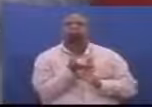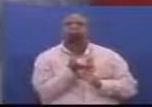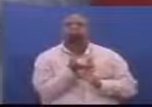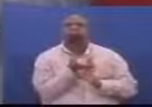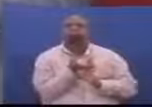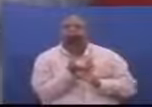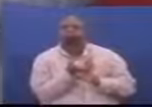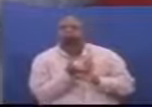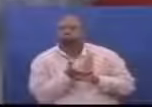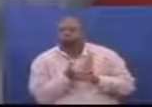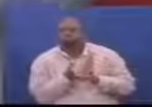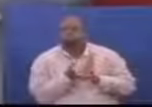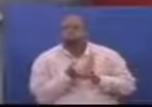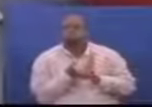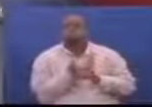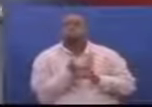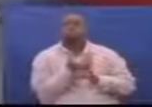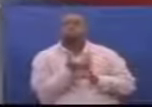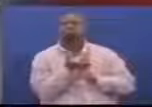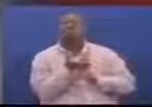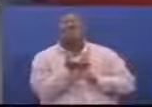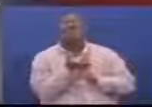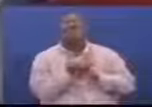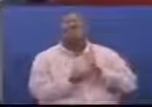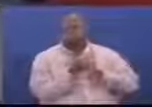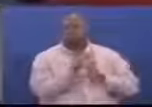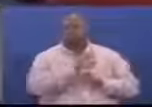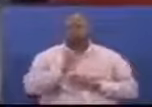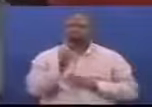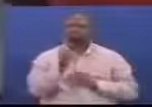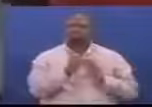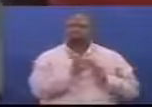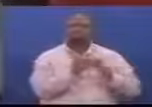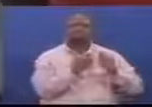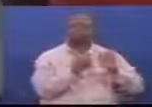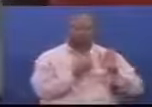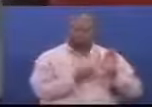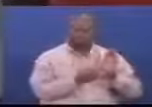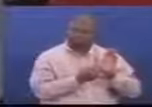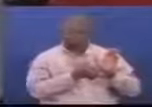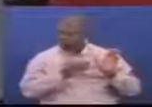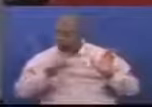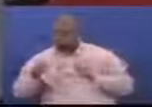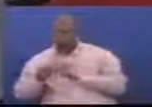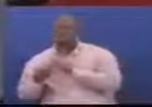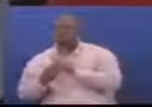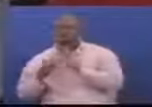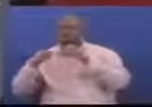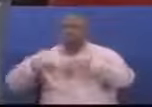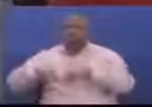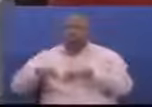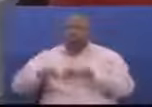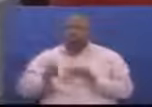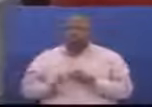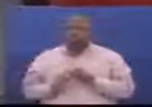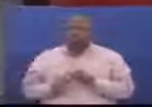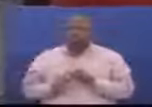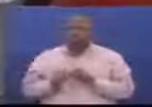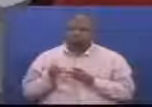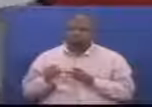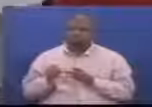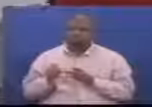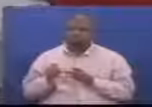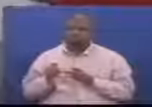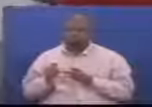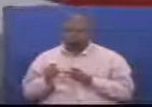2011 Our growth was 9.1% Today it is projected 6